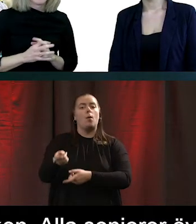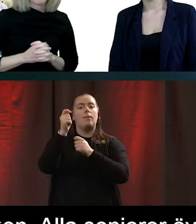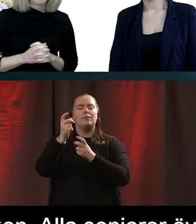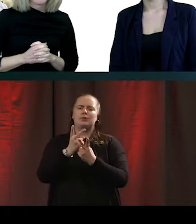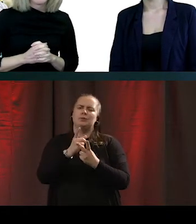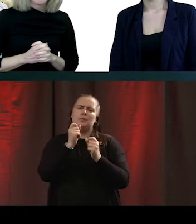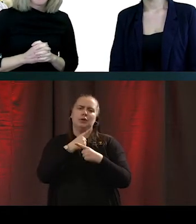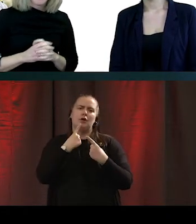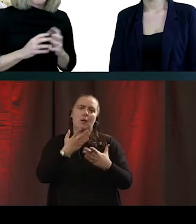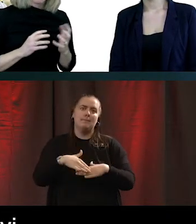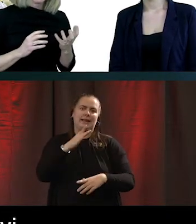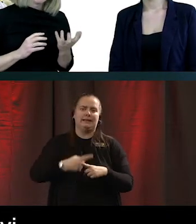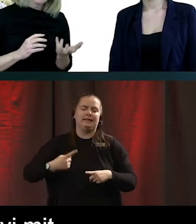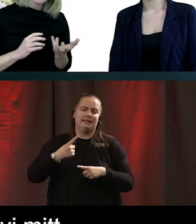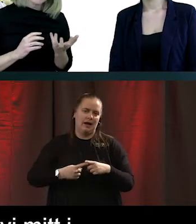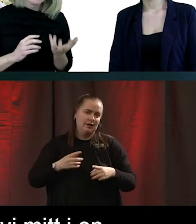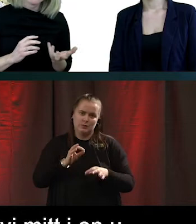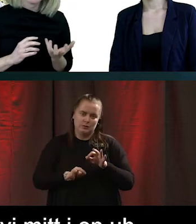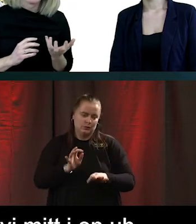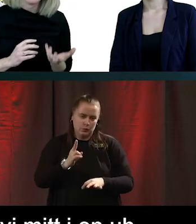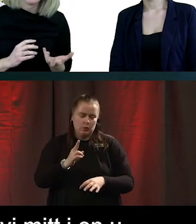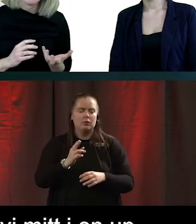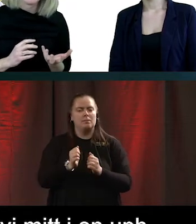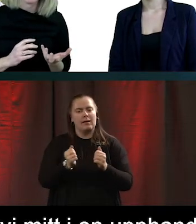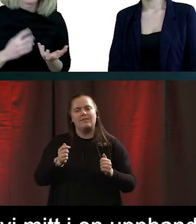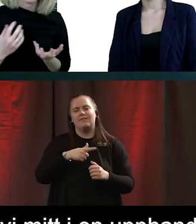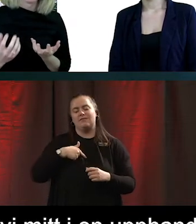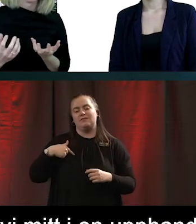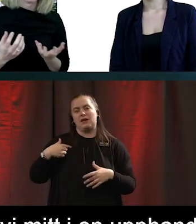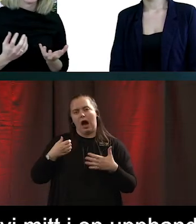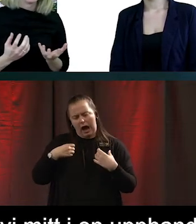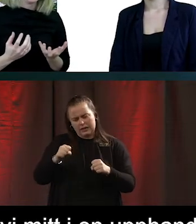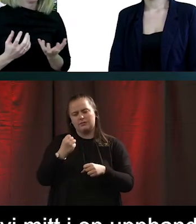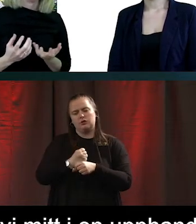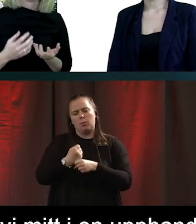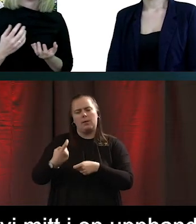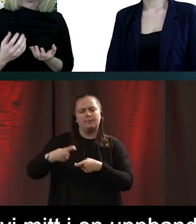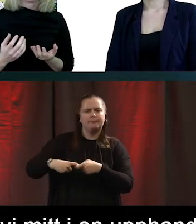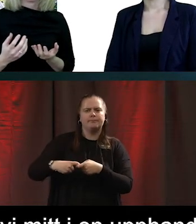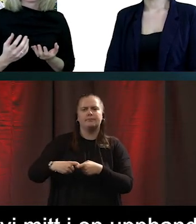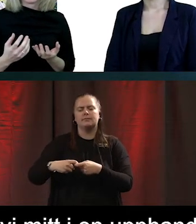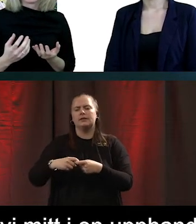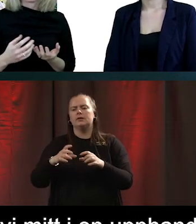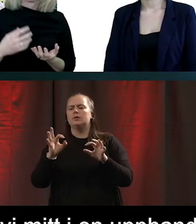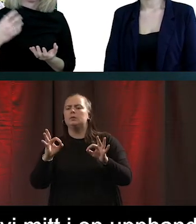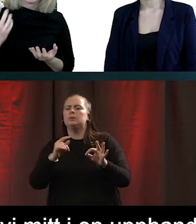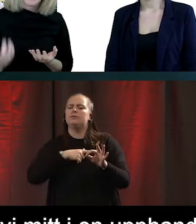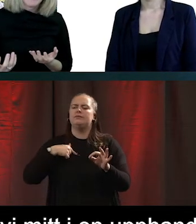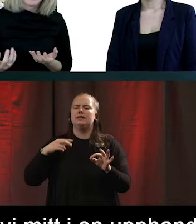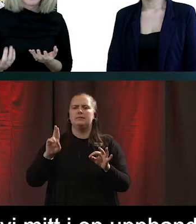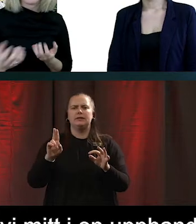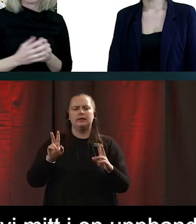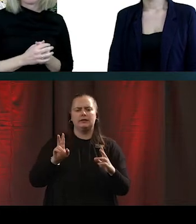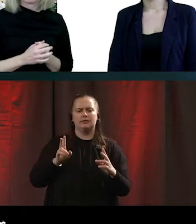detaljerad information kring det. Men vi jobbar också aktivt nu med att förarbetare hur vi ska nå de seniorerna som verkligen